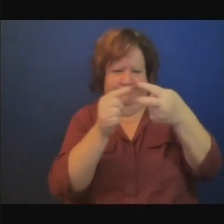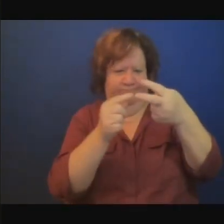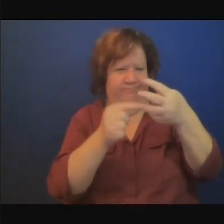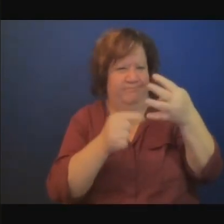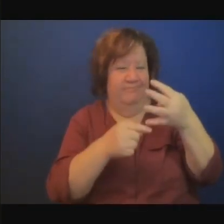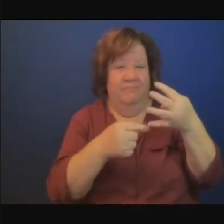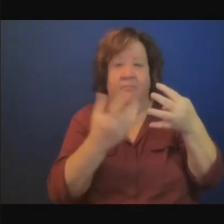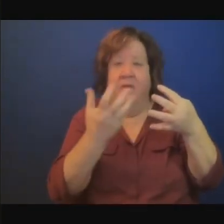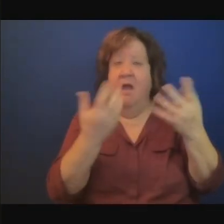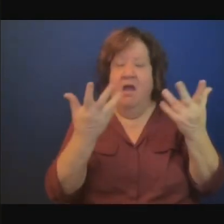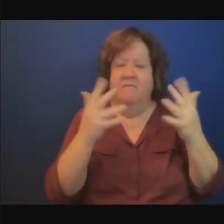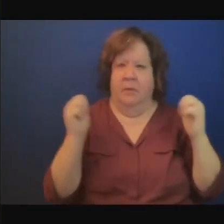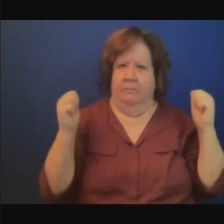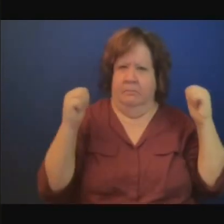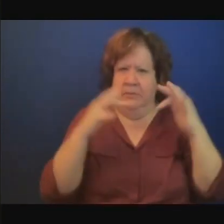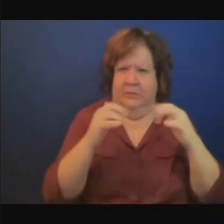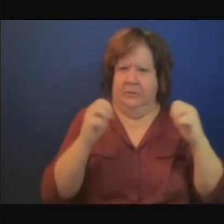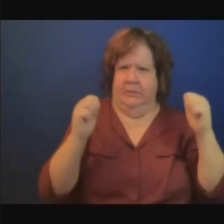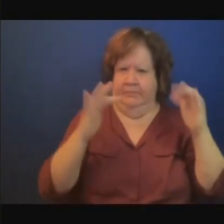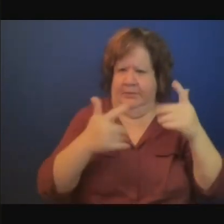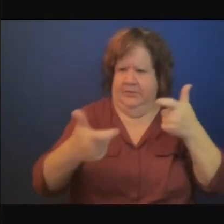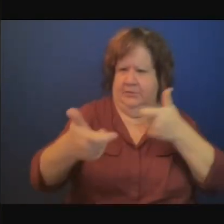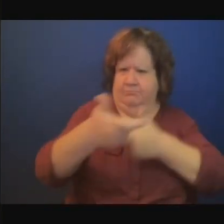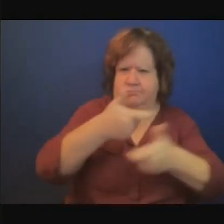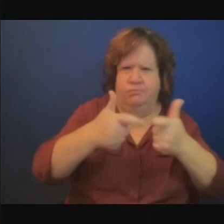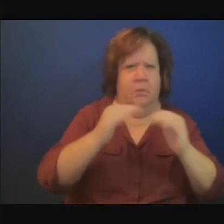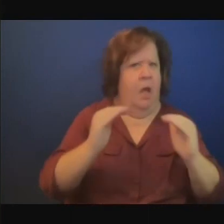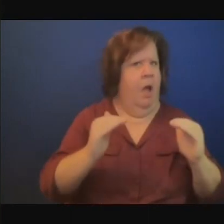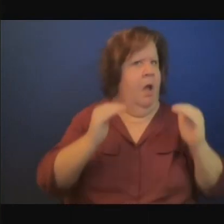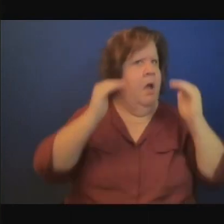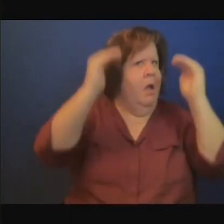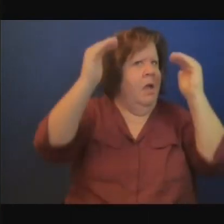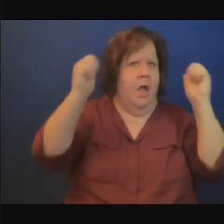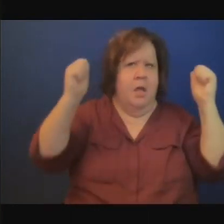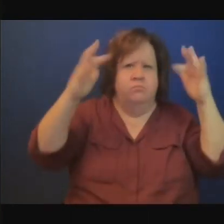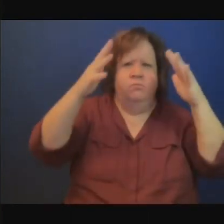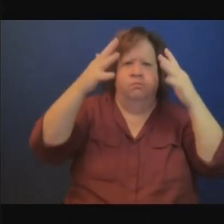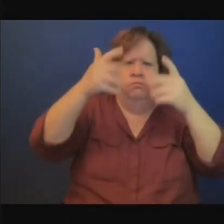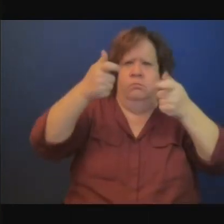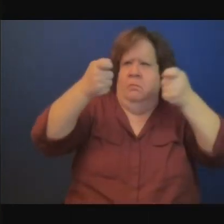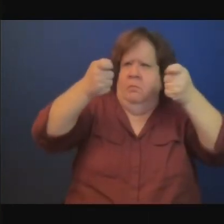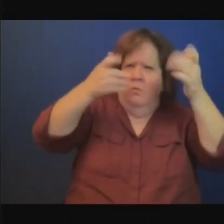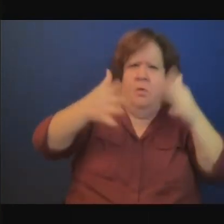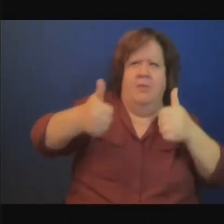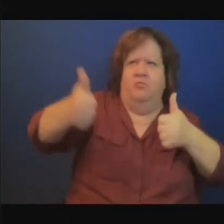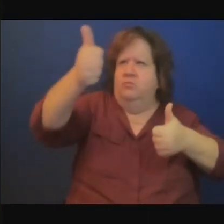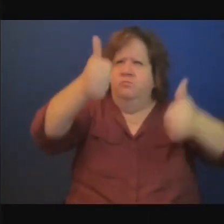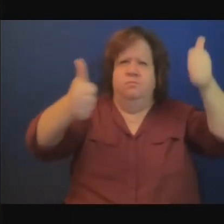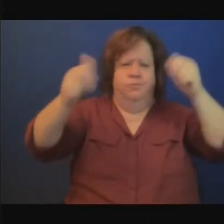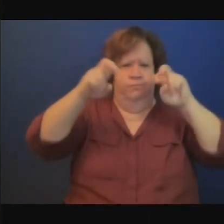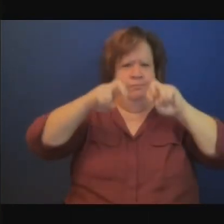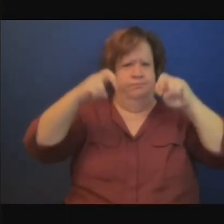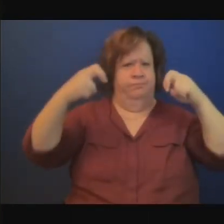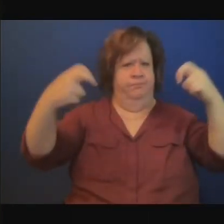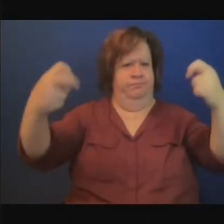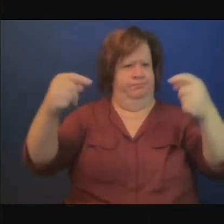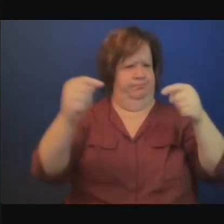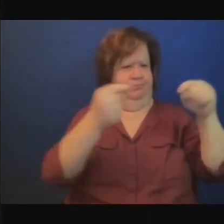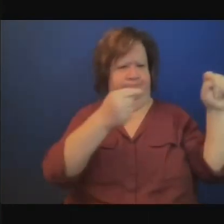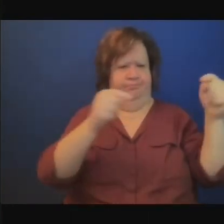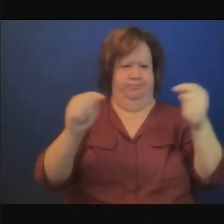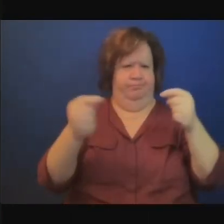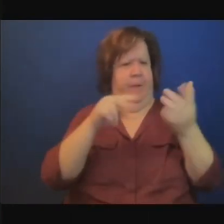avec des acteurs de tous ces secteurs qui se réunissent et qui déterminent ce qu'il faut faire et lorsqu'ils rentrent chez eux ils